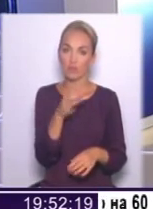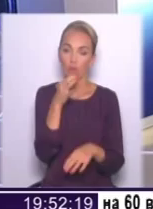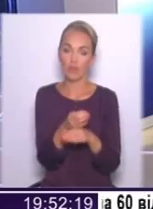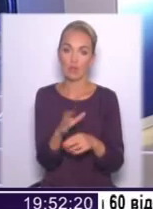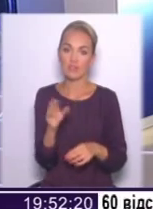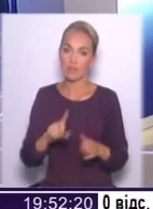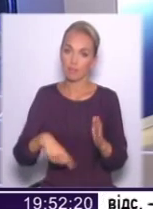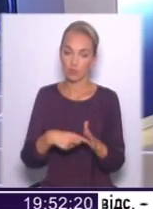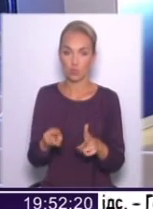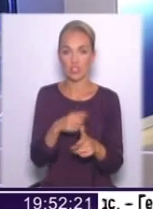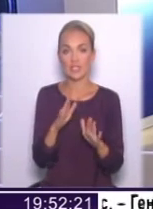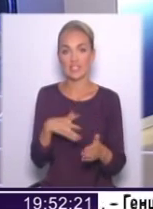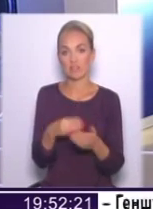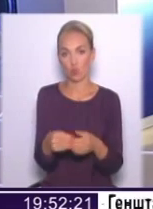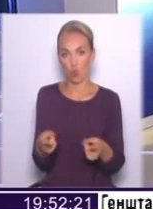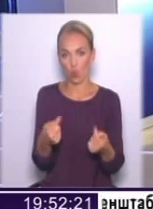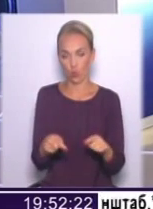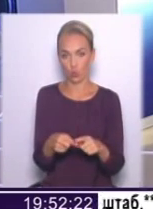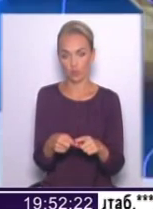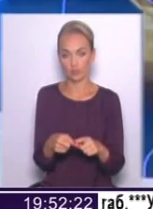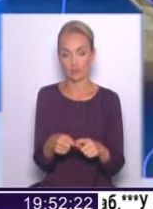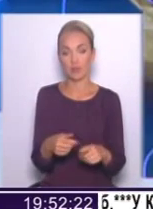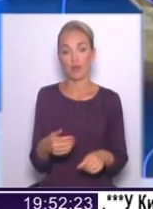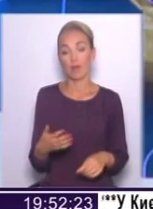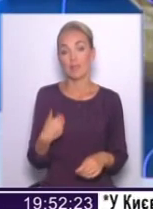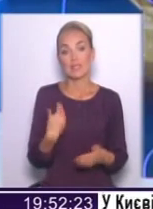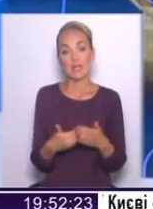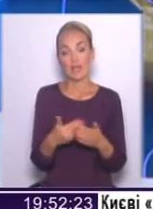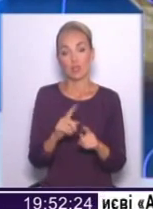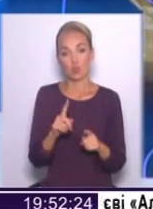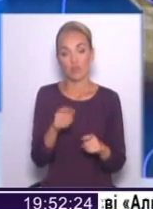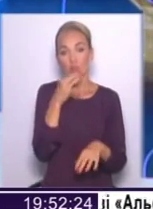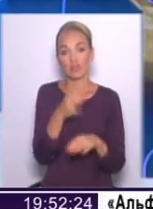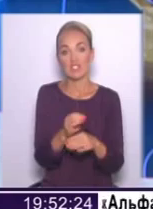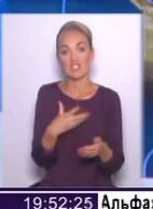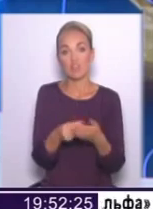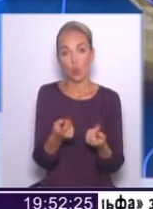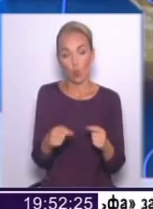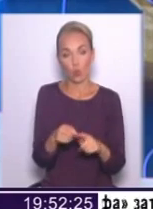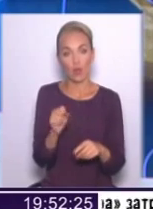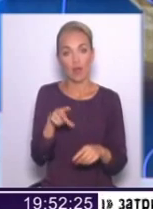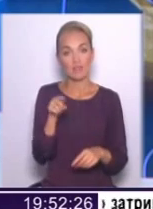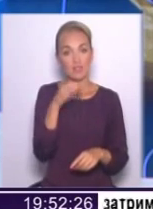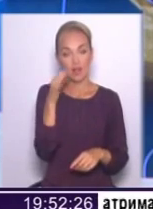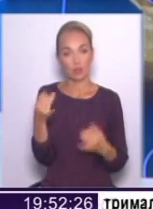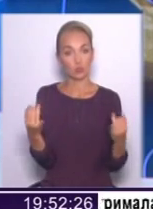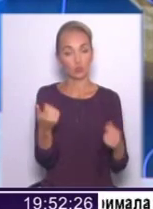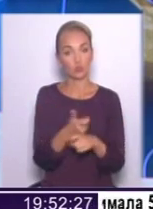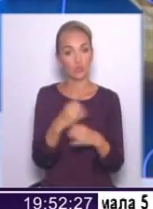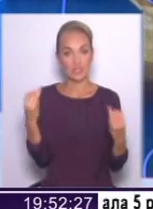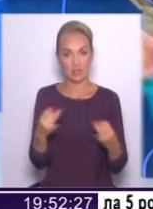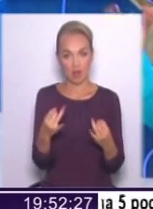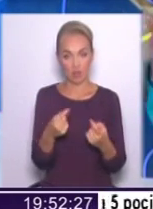все місто? Мені здається, що депутати Києвради відповідають за свій округ. Але ви ще не сказали дуже цікаву річ. Ви сказали, що